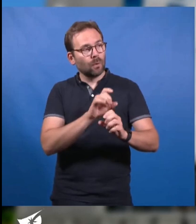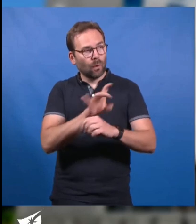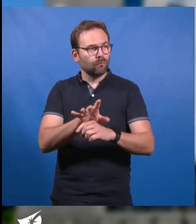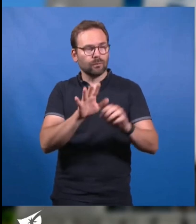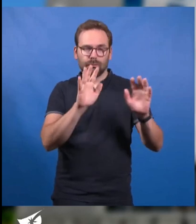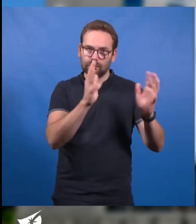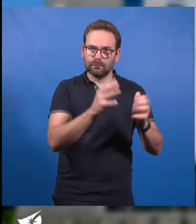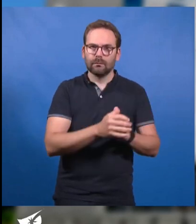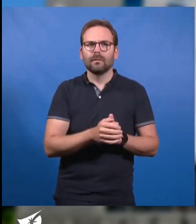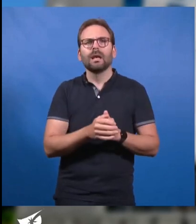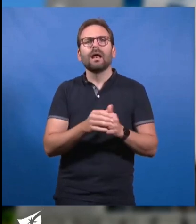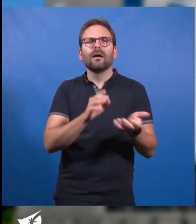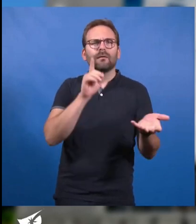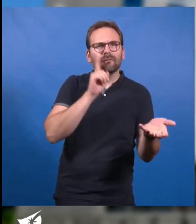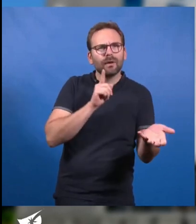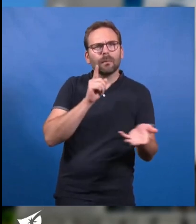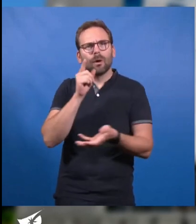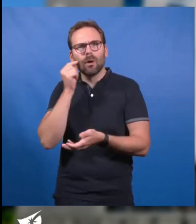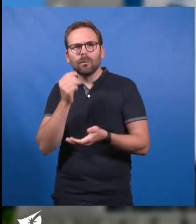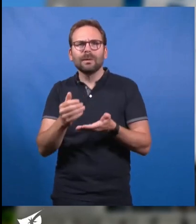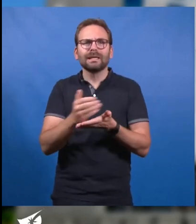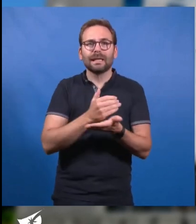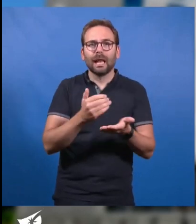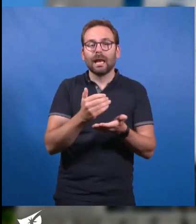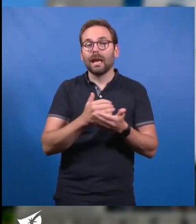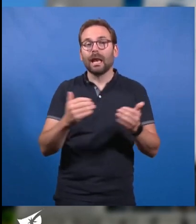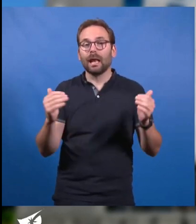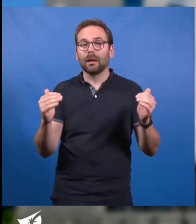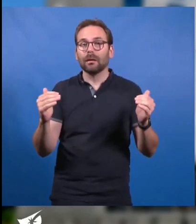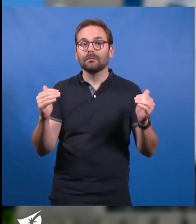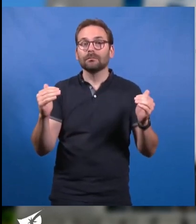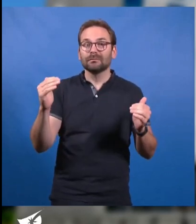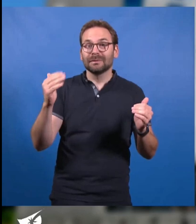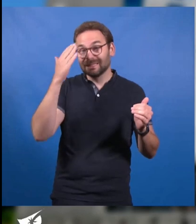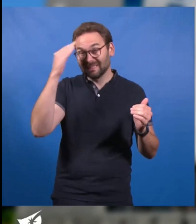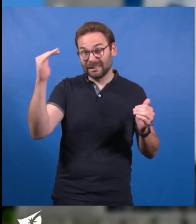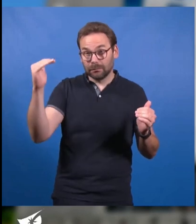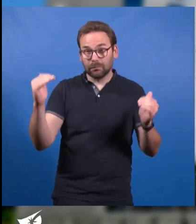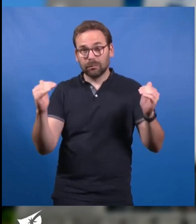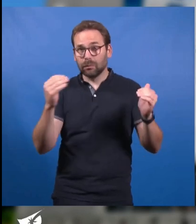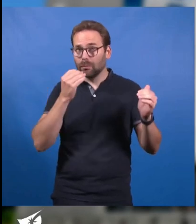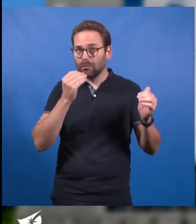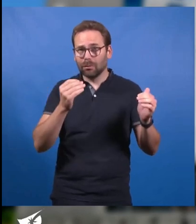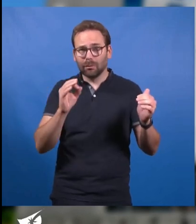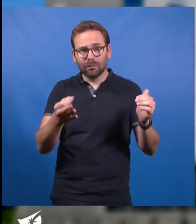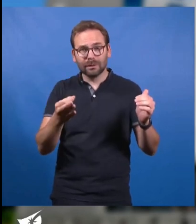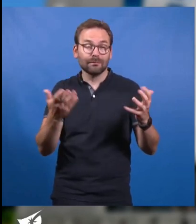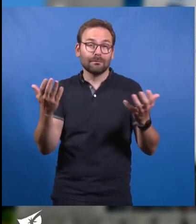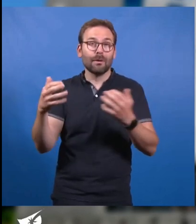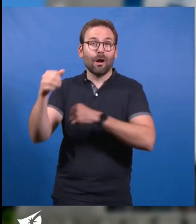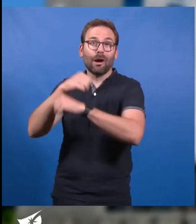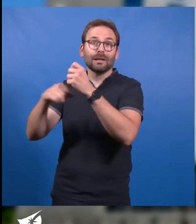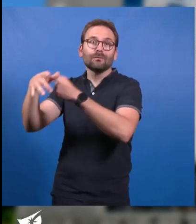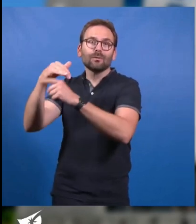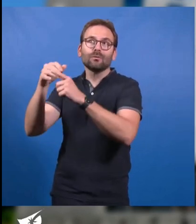des salaires entre les femmes et les hommes était enfin respectée, les différents organismes sociaux